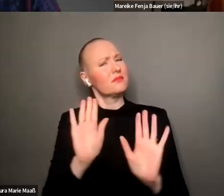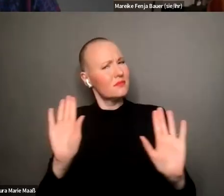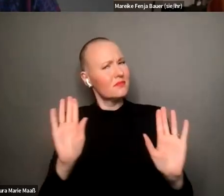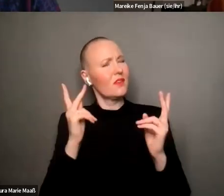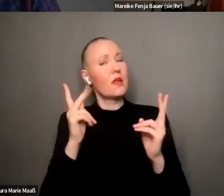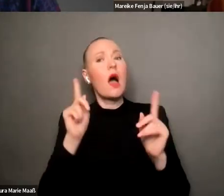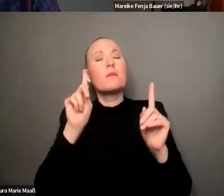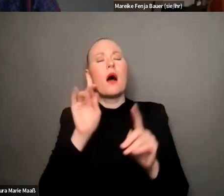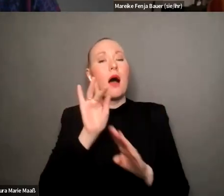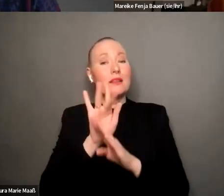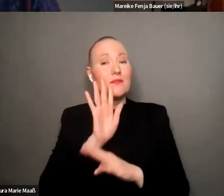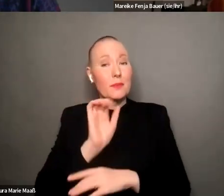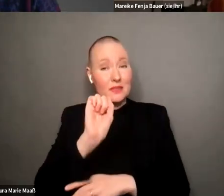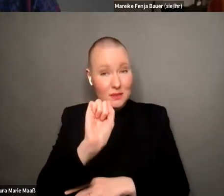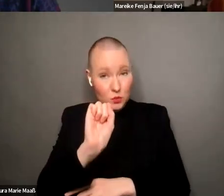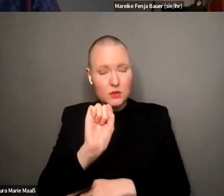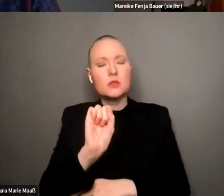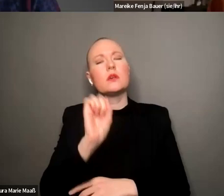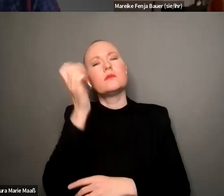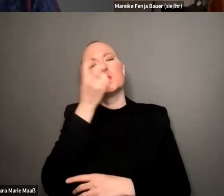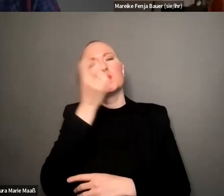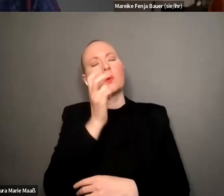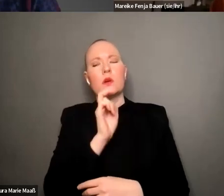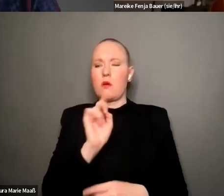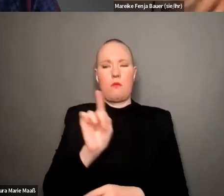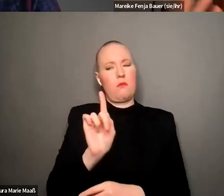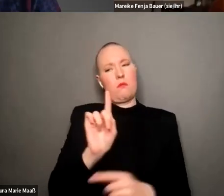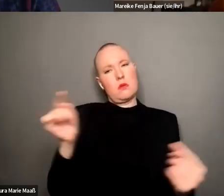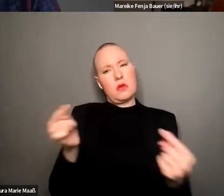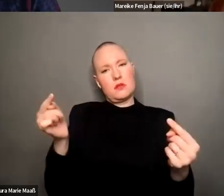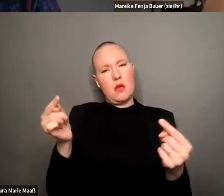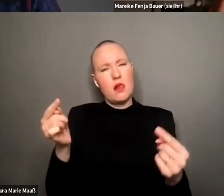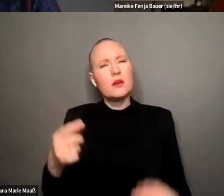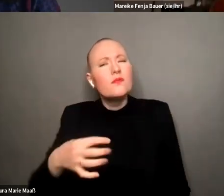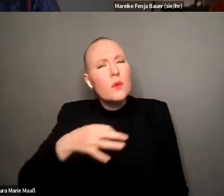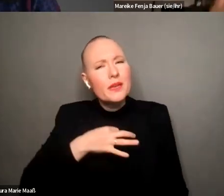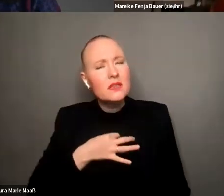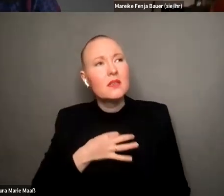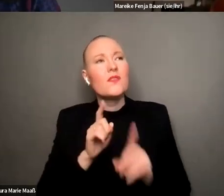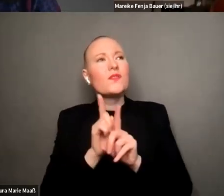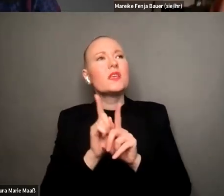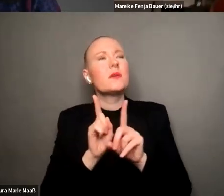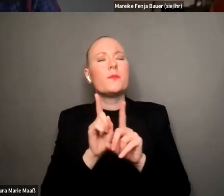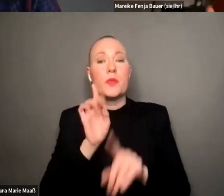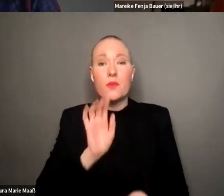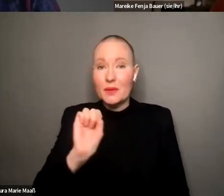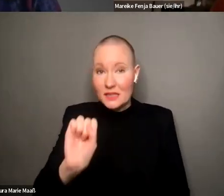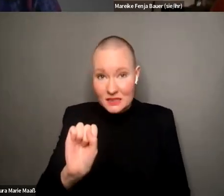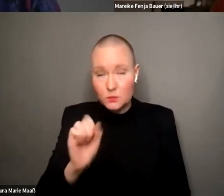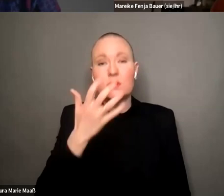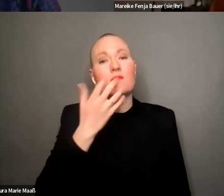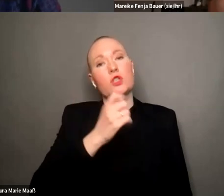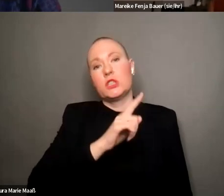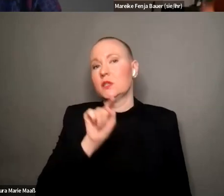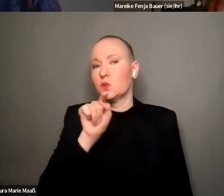gedreht wird als wäre das das gegenteil also ich finde da wird halt dieses narrativ erzeugt von der feminismus will nicht dass du mutter und hausfrau